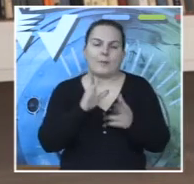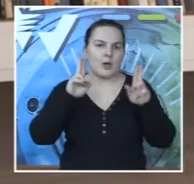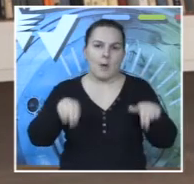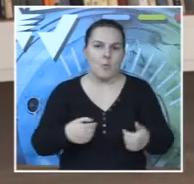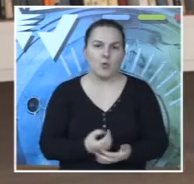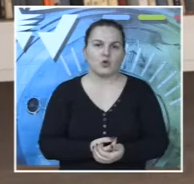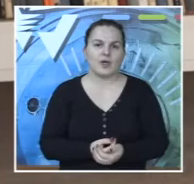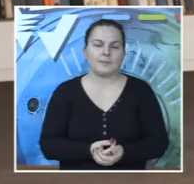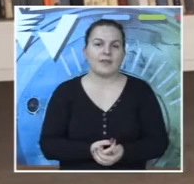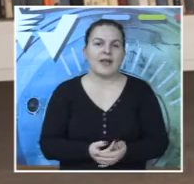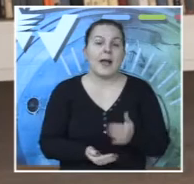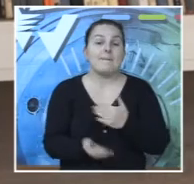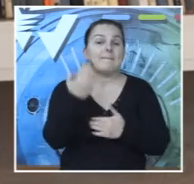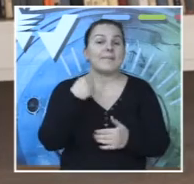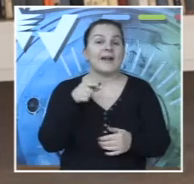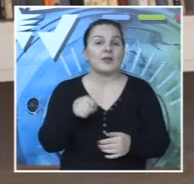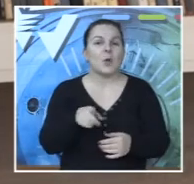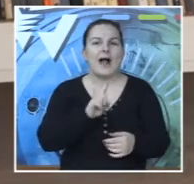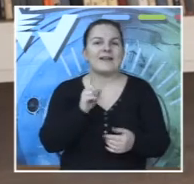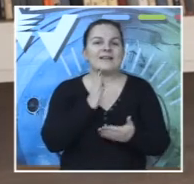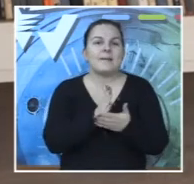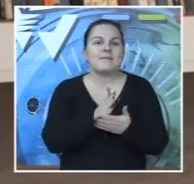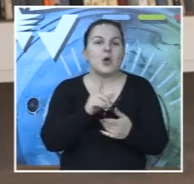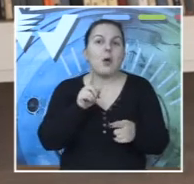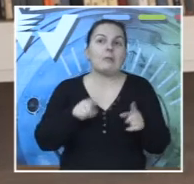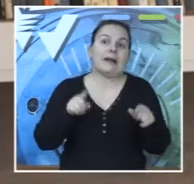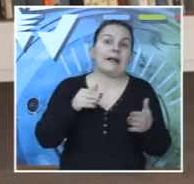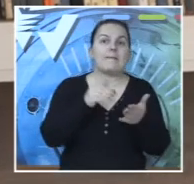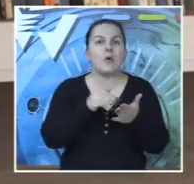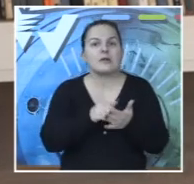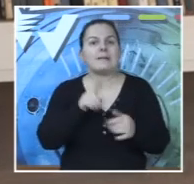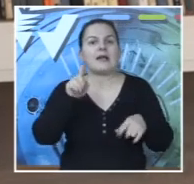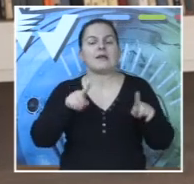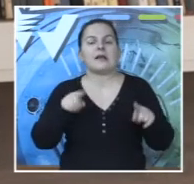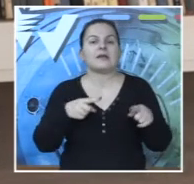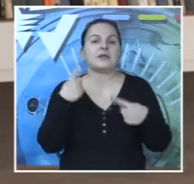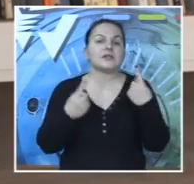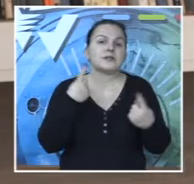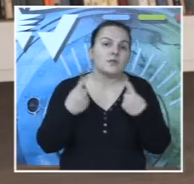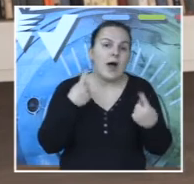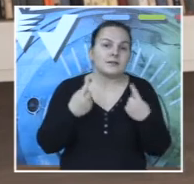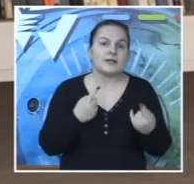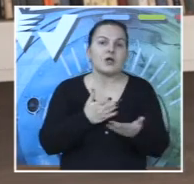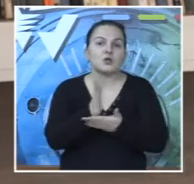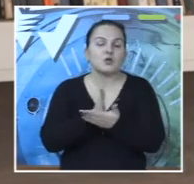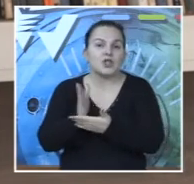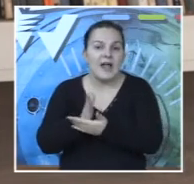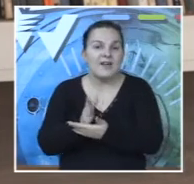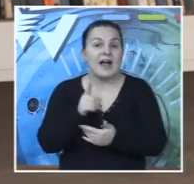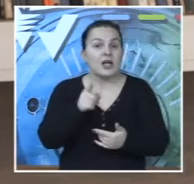bilo moguće, mislim. Prosto pre toga nije bilo, da kažem, neke potrebe i tako nekih slučajeva, ali